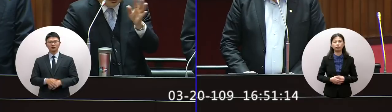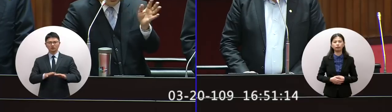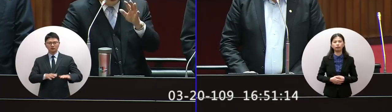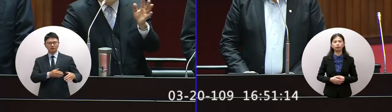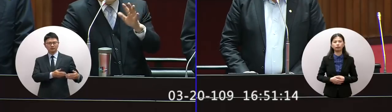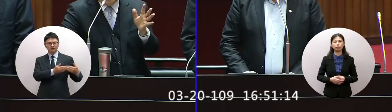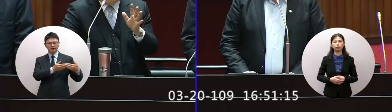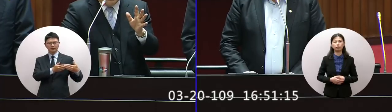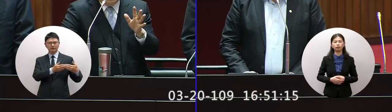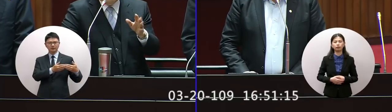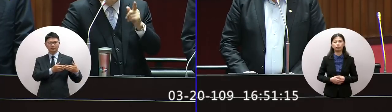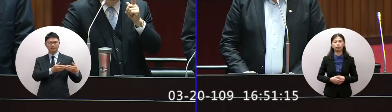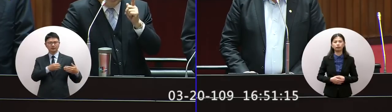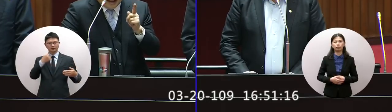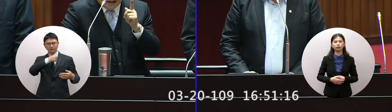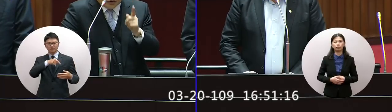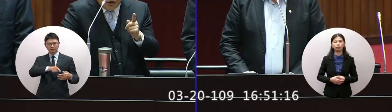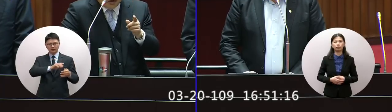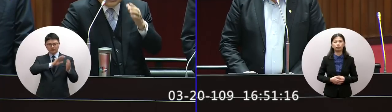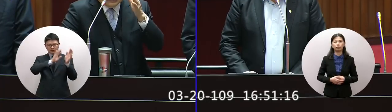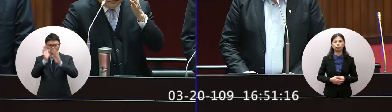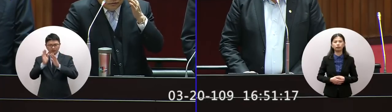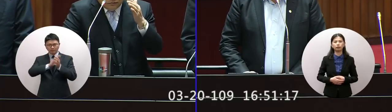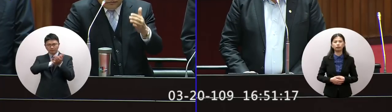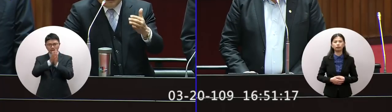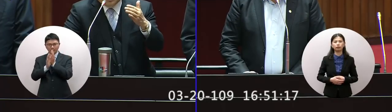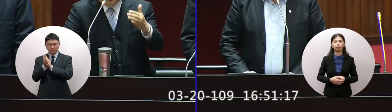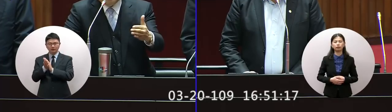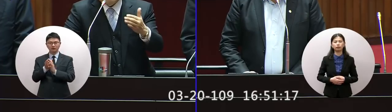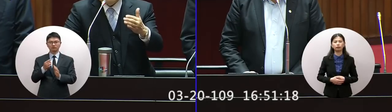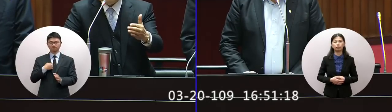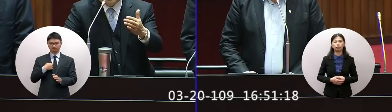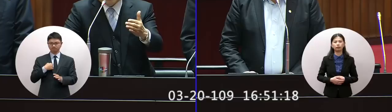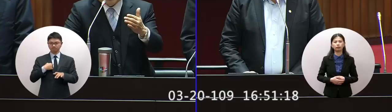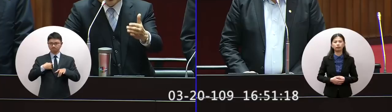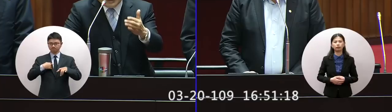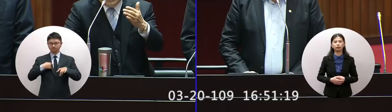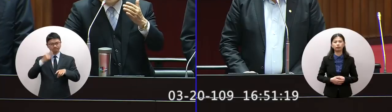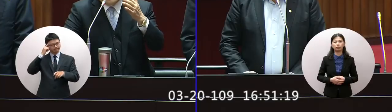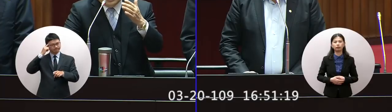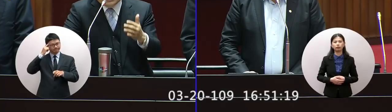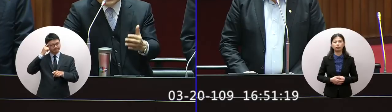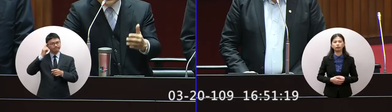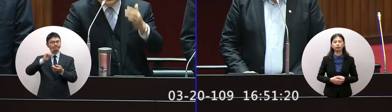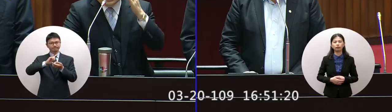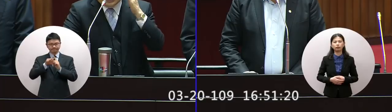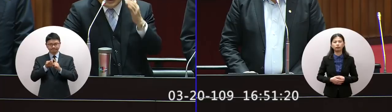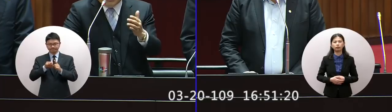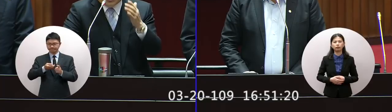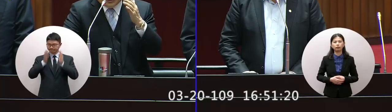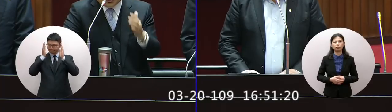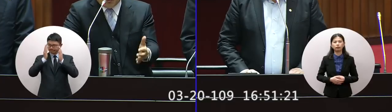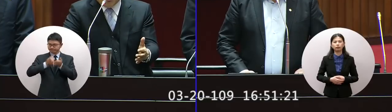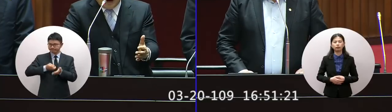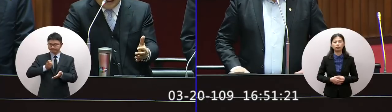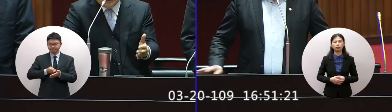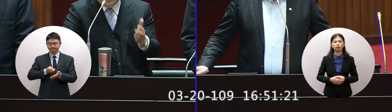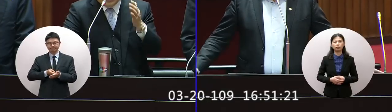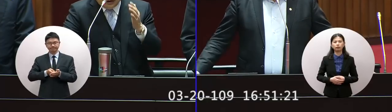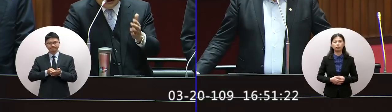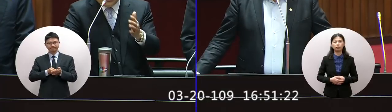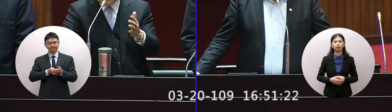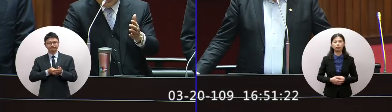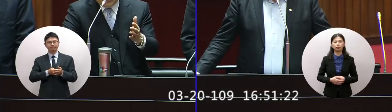有不同的狀況我們也都用最嚴謹的料底從